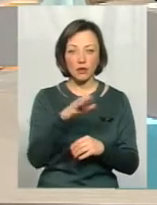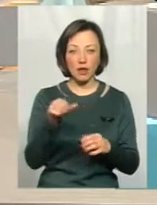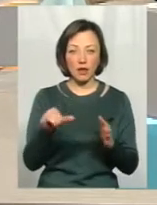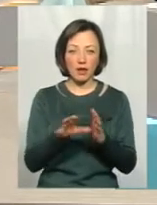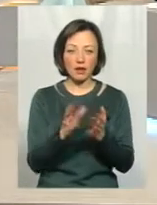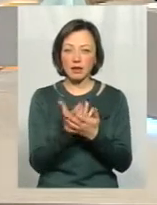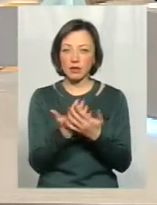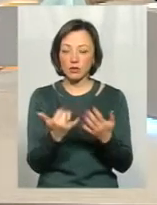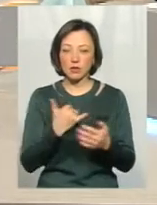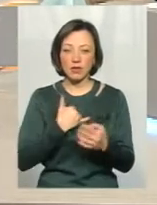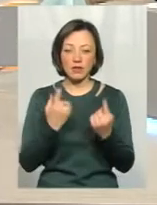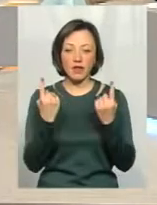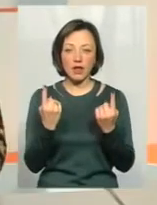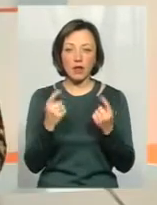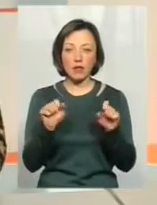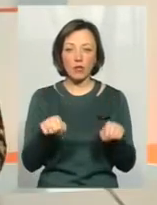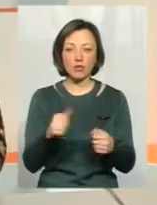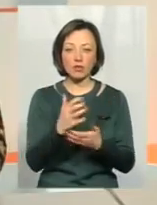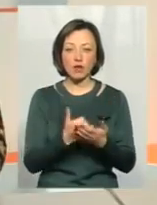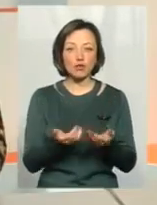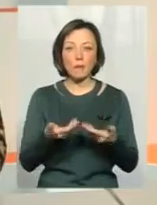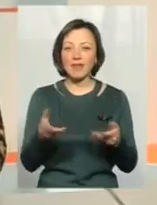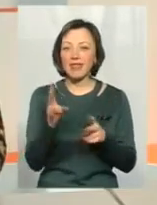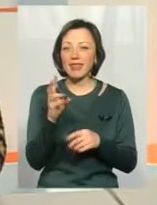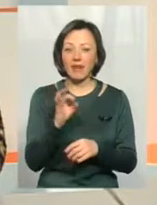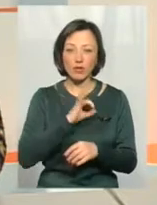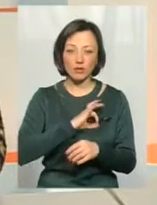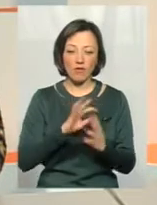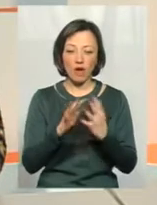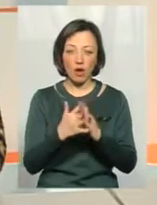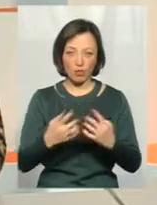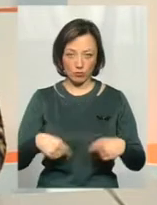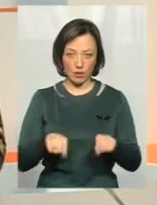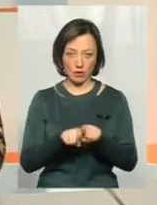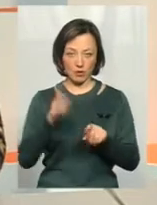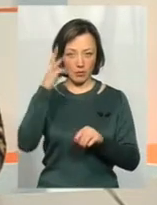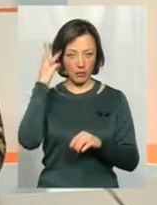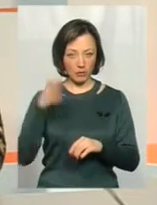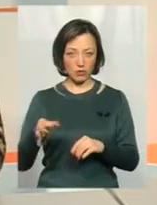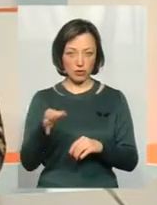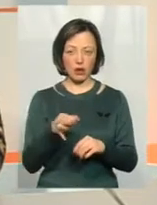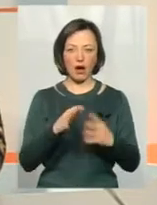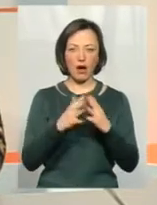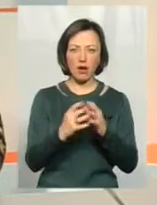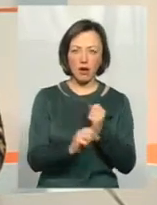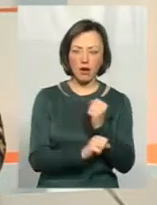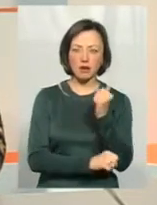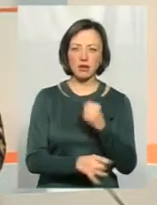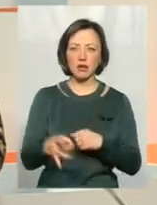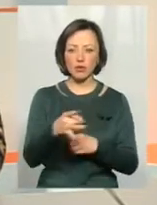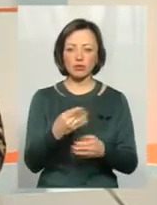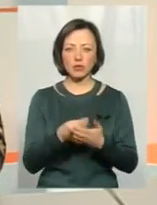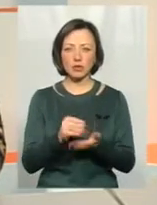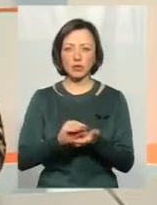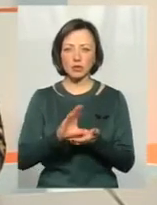біорізної. У нас є великий потенціал того, що ми не використовуємо, скажімо, навіть в аграрному секторі. Хмельнична, аграрний регіон, тобто бюджет все відчуває, що